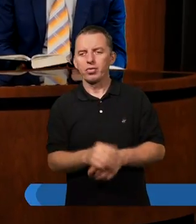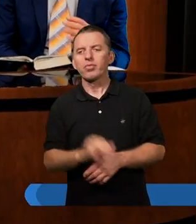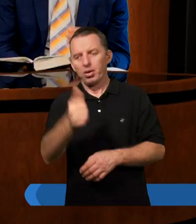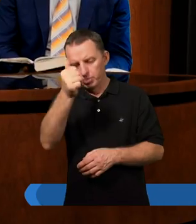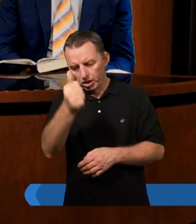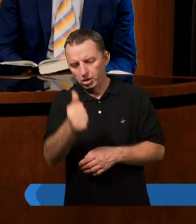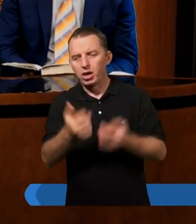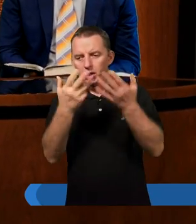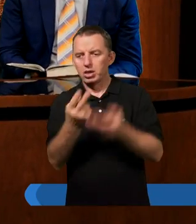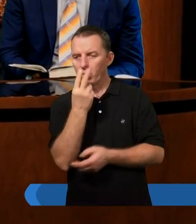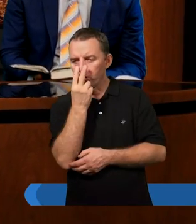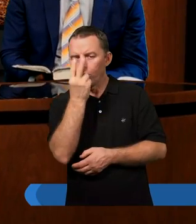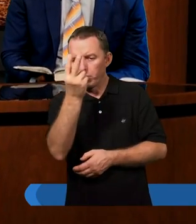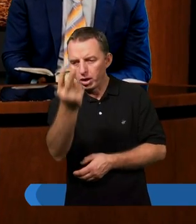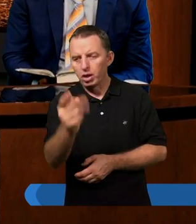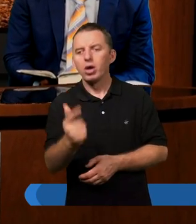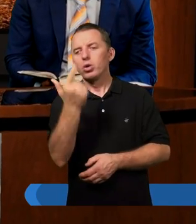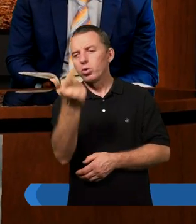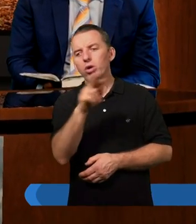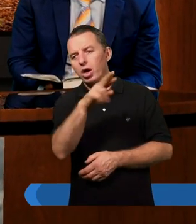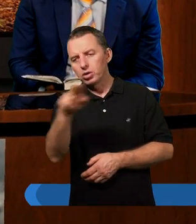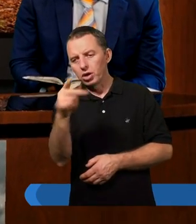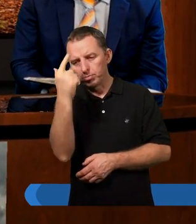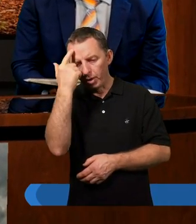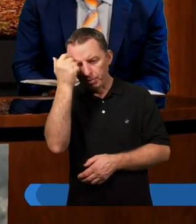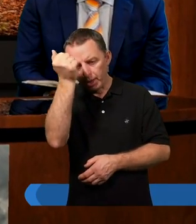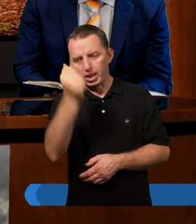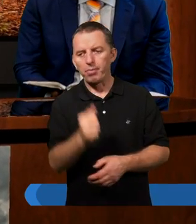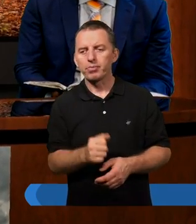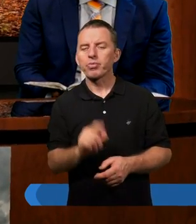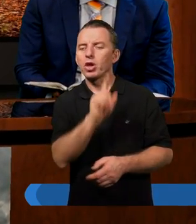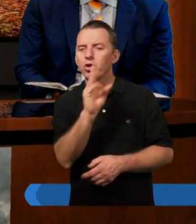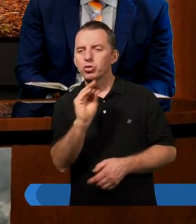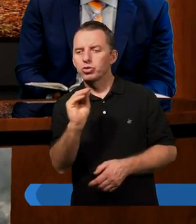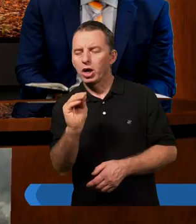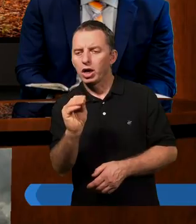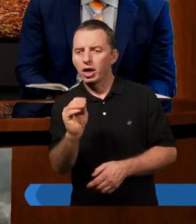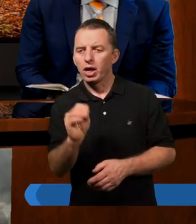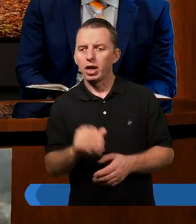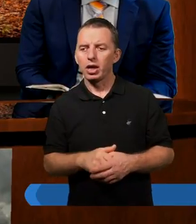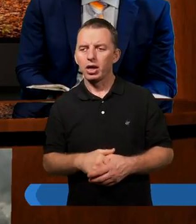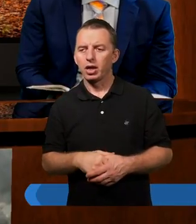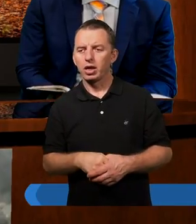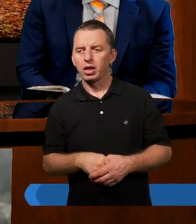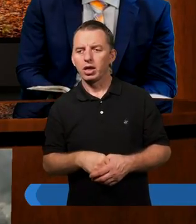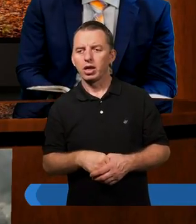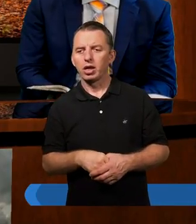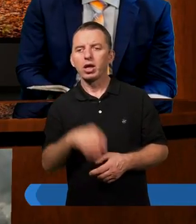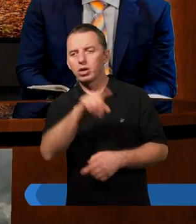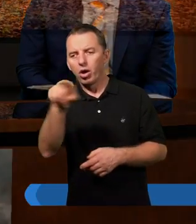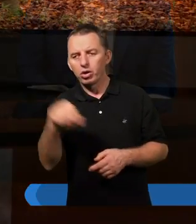pierwsza rzecz, że chciał ich zobaczyć. Druga rzecz, pamiętam, że bał się o nich,